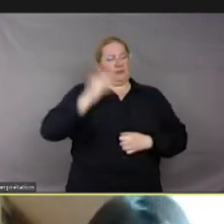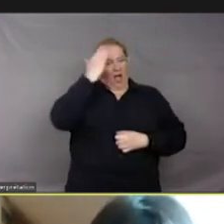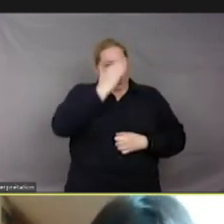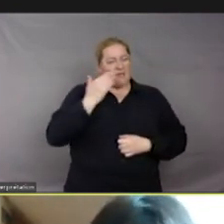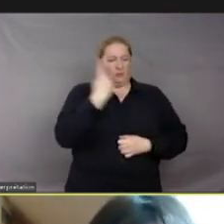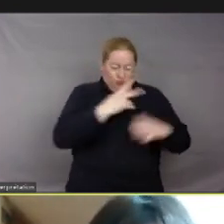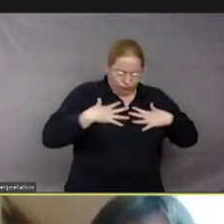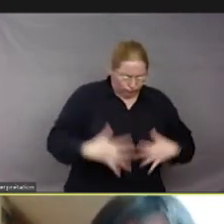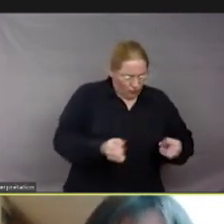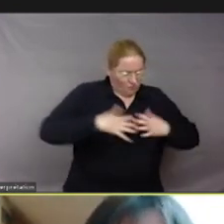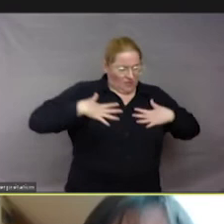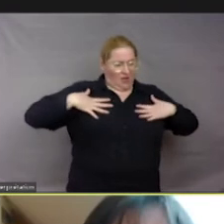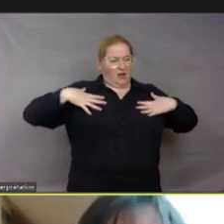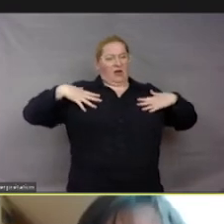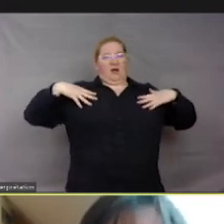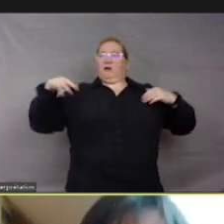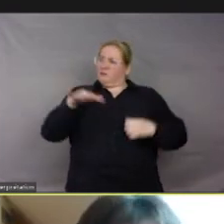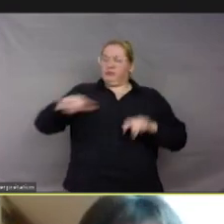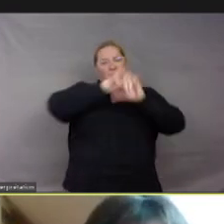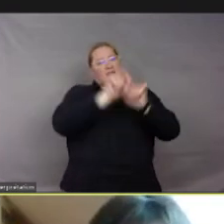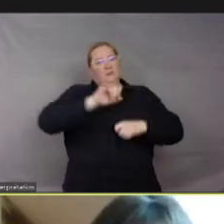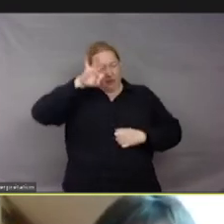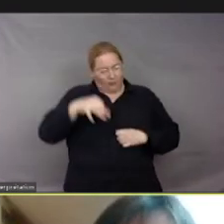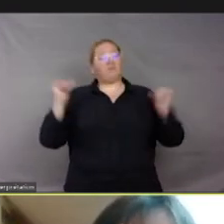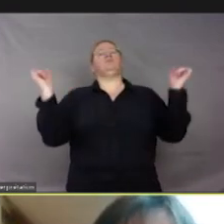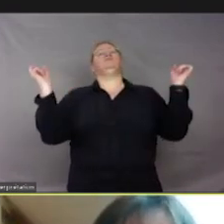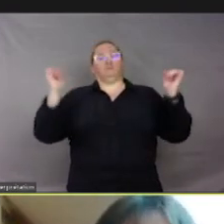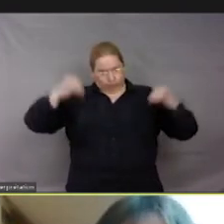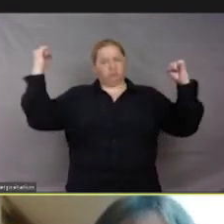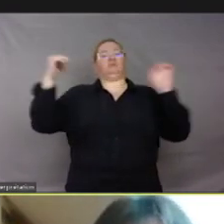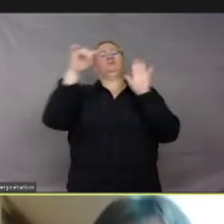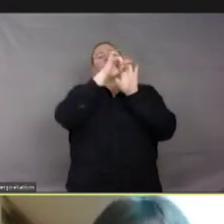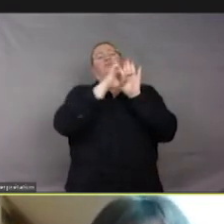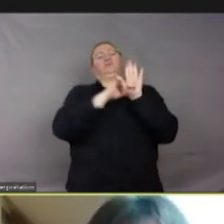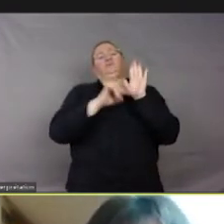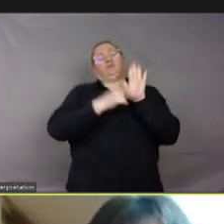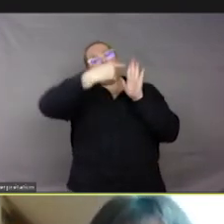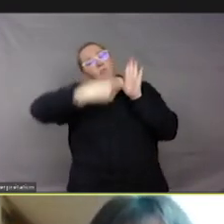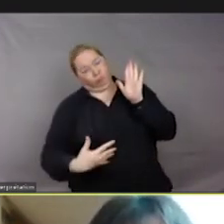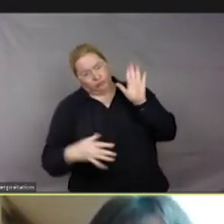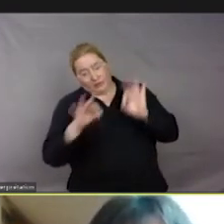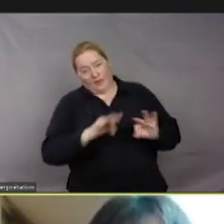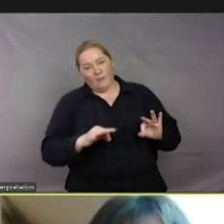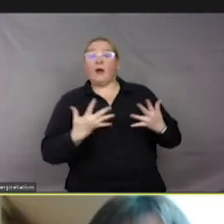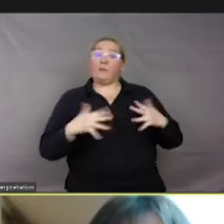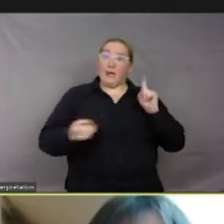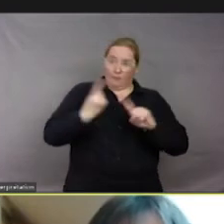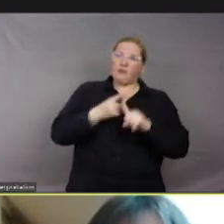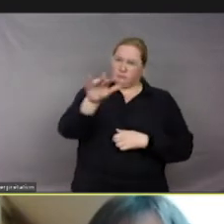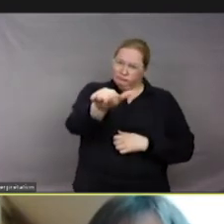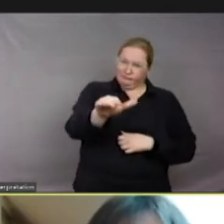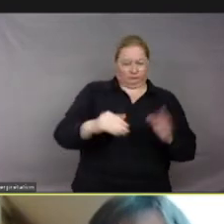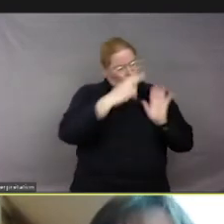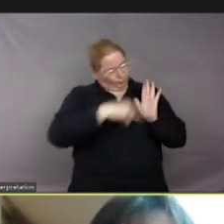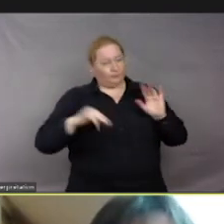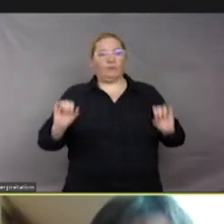en tant qu'être sensible sont convenues des dispositions ci-après, que je n'ai pas reprises ici, mais qui sont très importantes pour le bien-être animal. Donc,